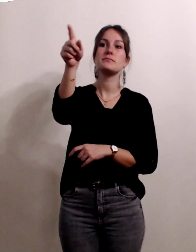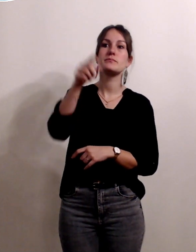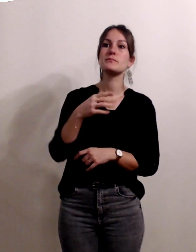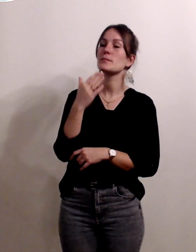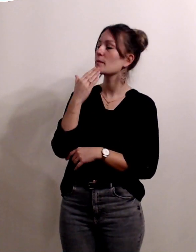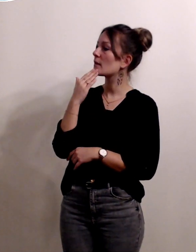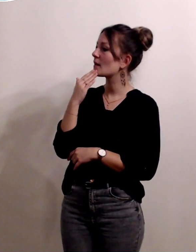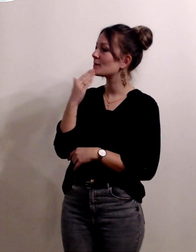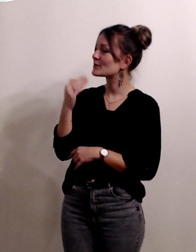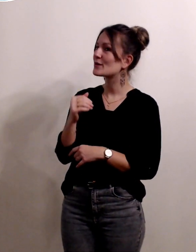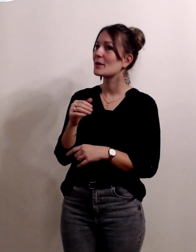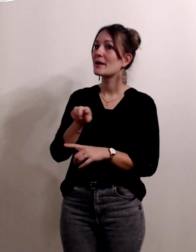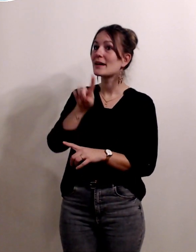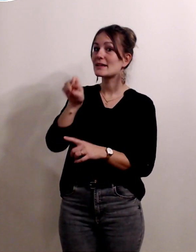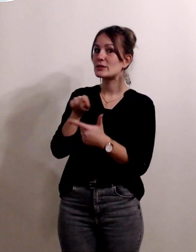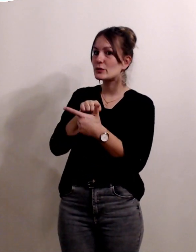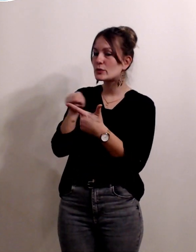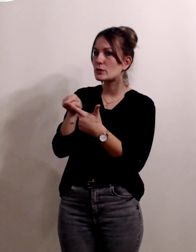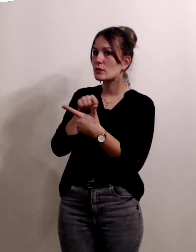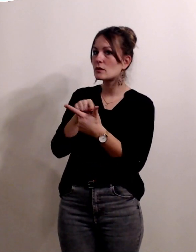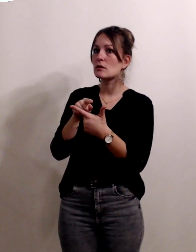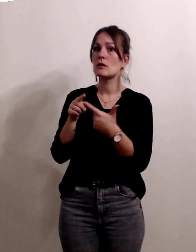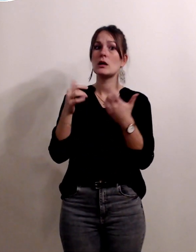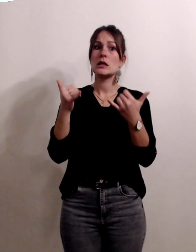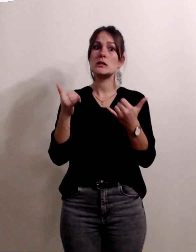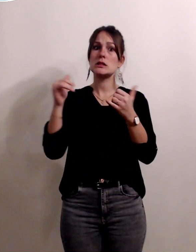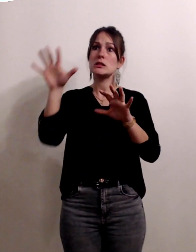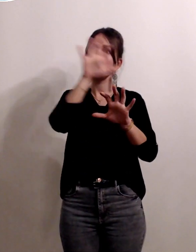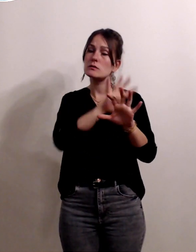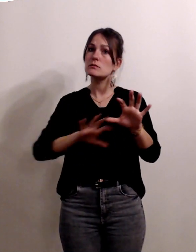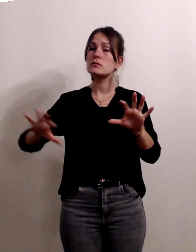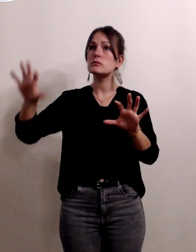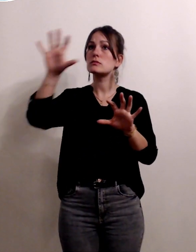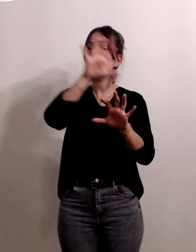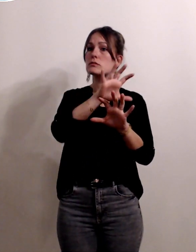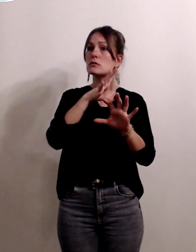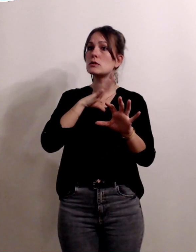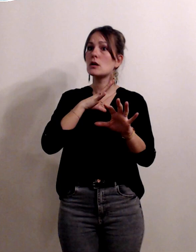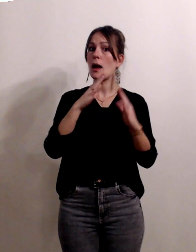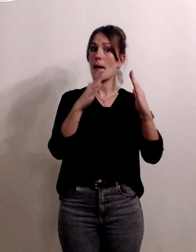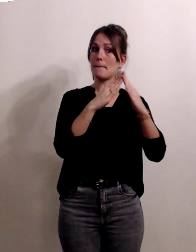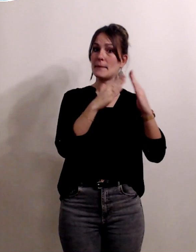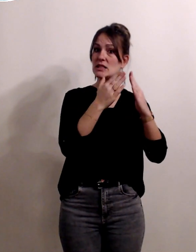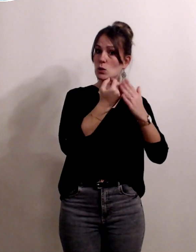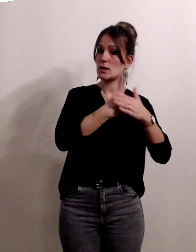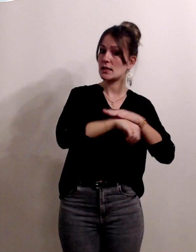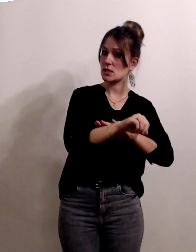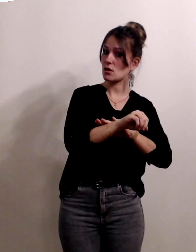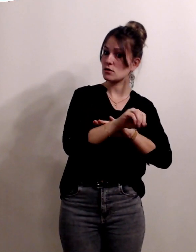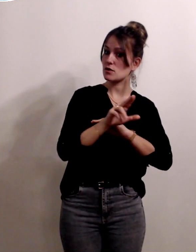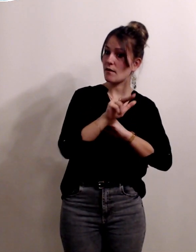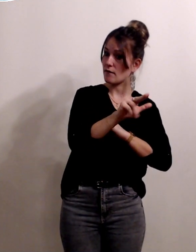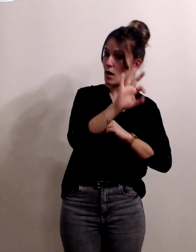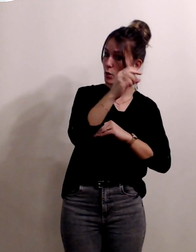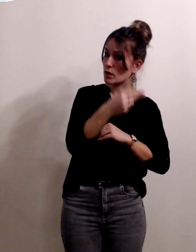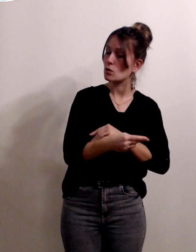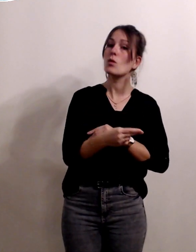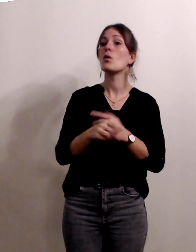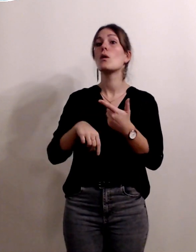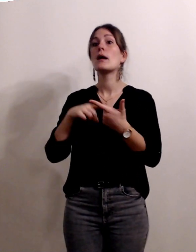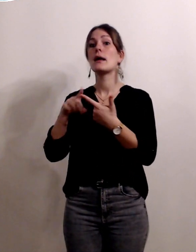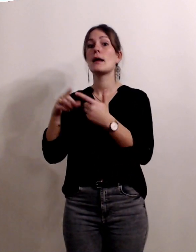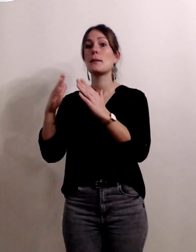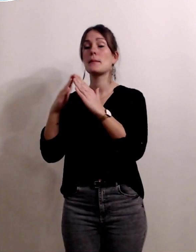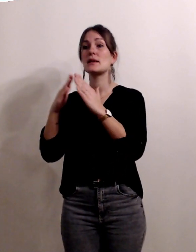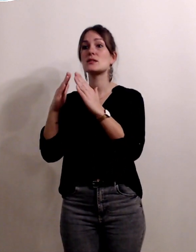Bonsoir moi j'avais deux petites questions est-ce que sur le territoire il y a des projets par rapport à des maisons de naissance et par rapport à une maison